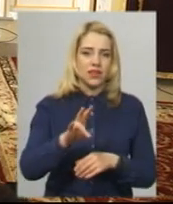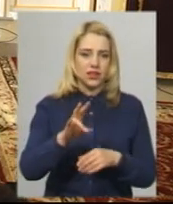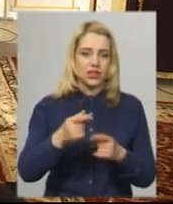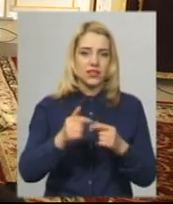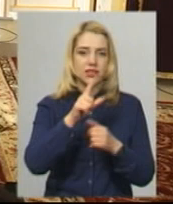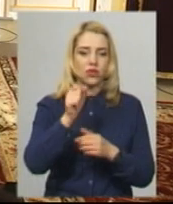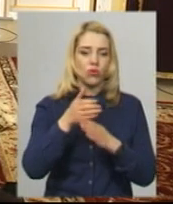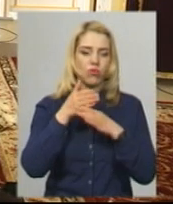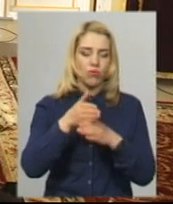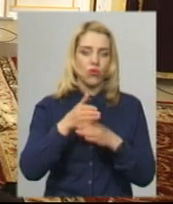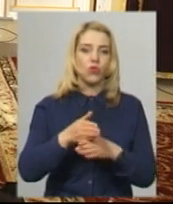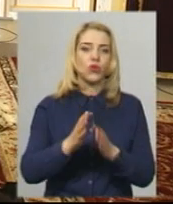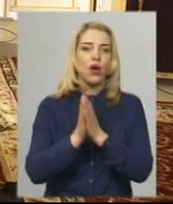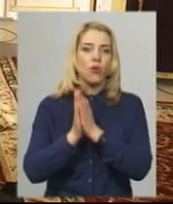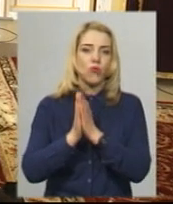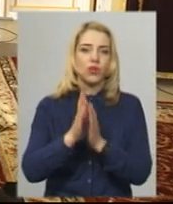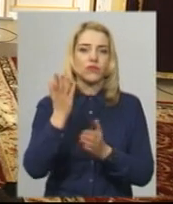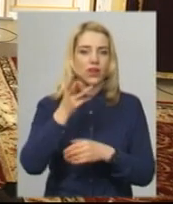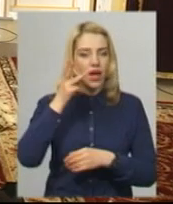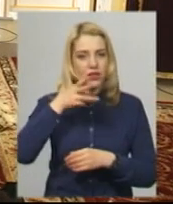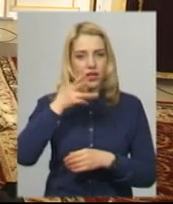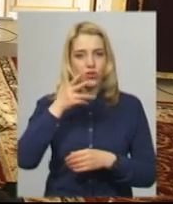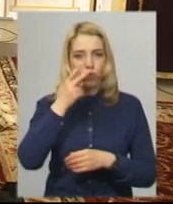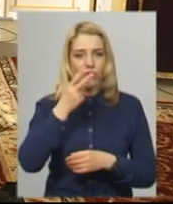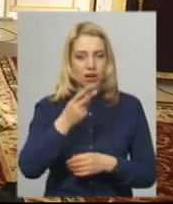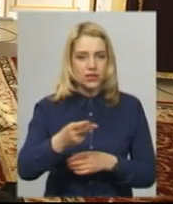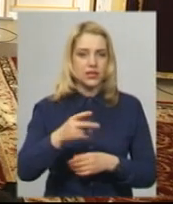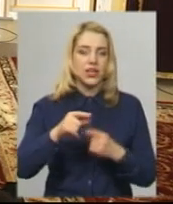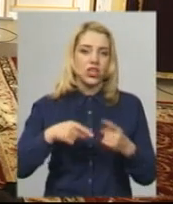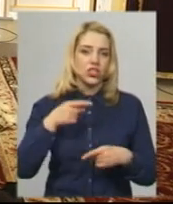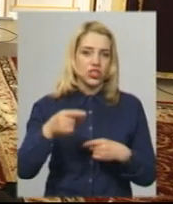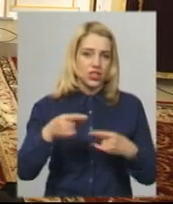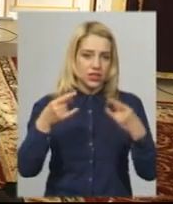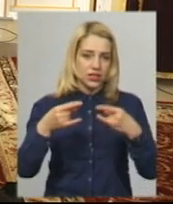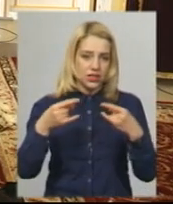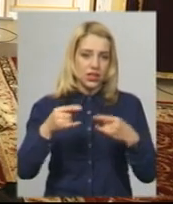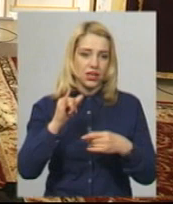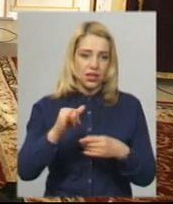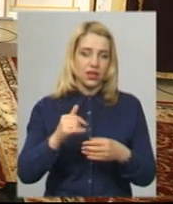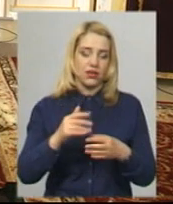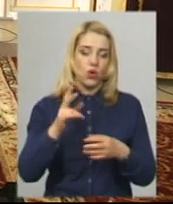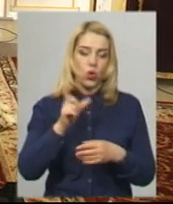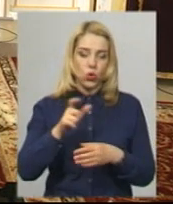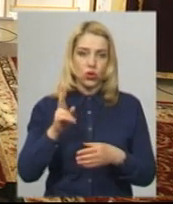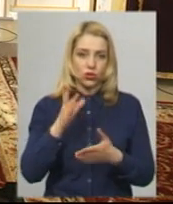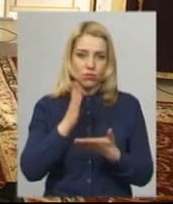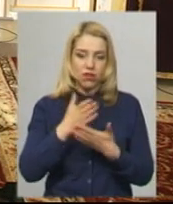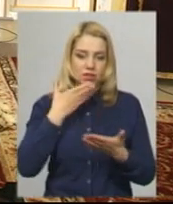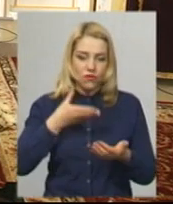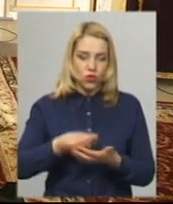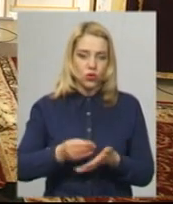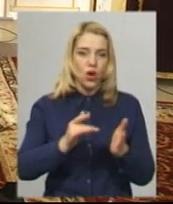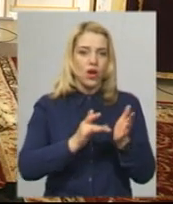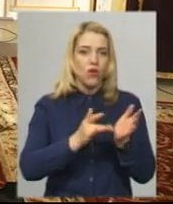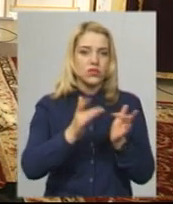яка буде транслюватися також з храму. І маючи вдома, можливо, освячену воду, люди можуть також самі